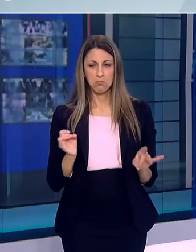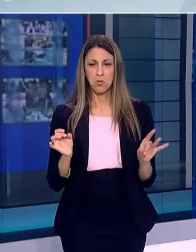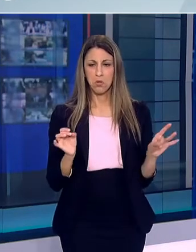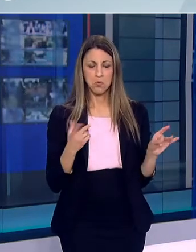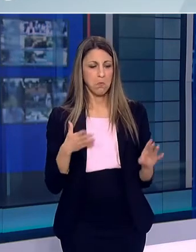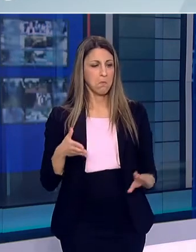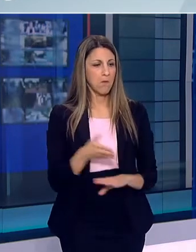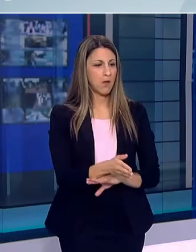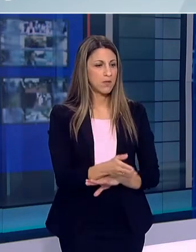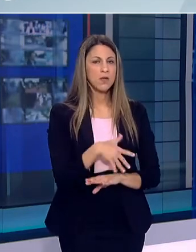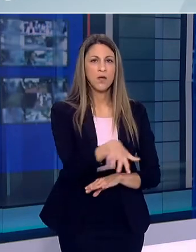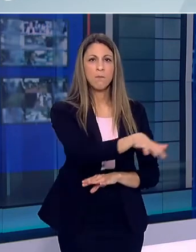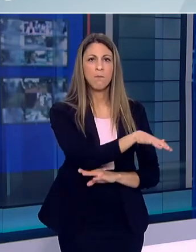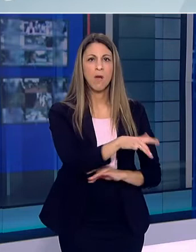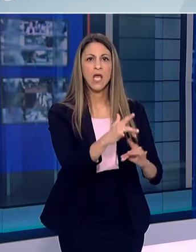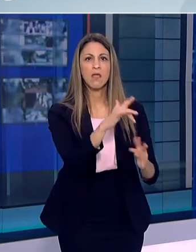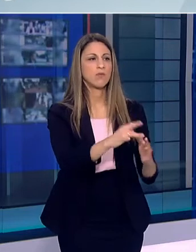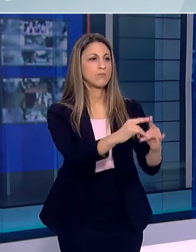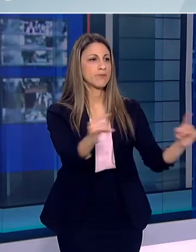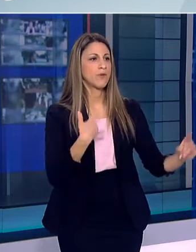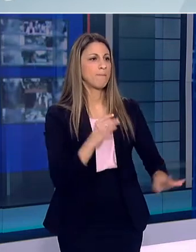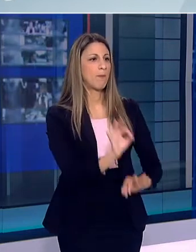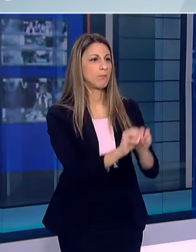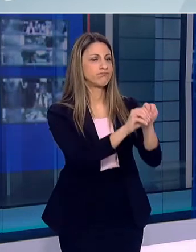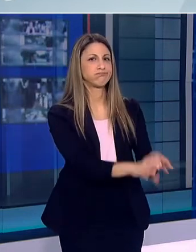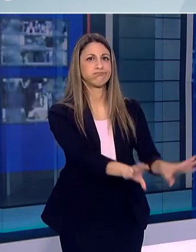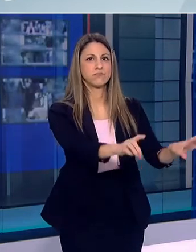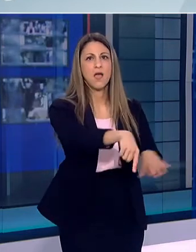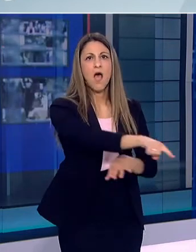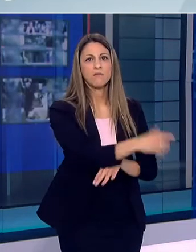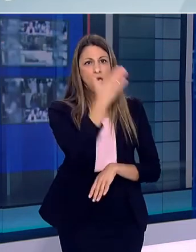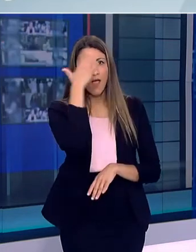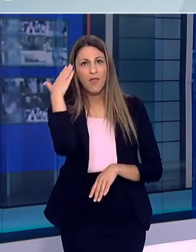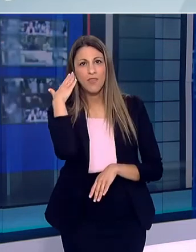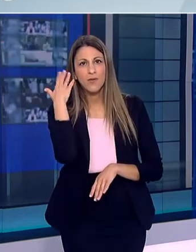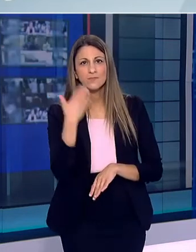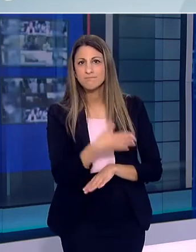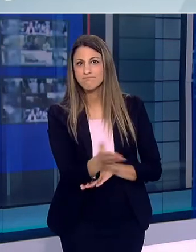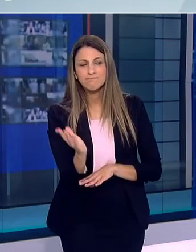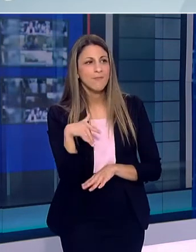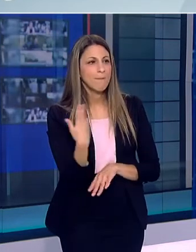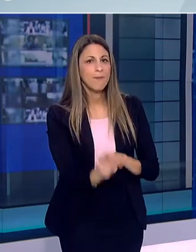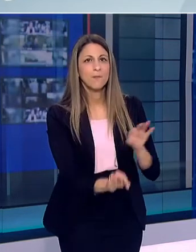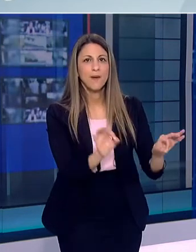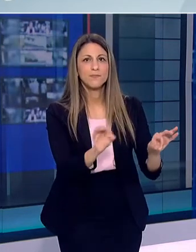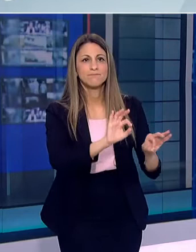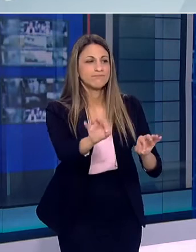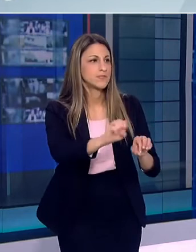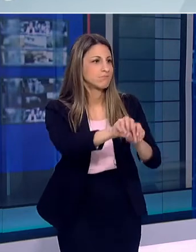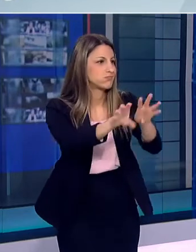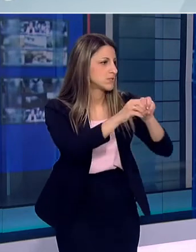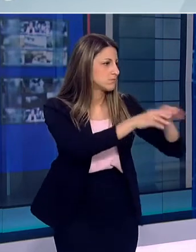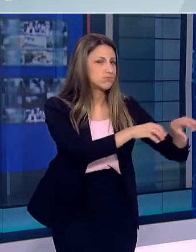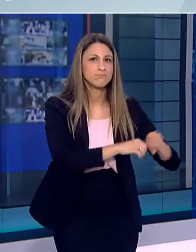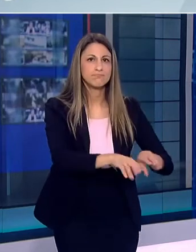αθώος να μεταφέρει την νόσο σε δεκάδες άλλους οι οποίοι δεκάδες άλλοι τις επόμενες μέρες μεταφέρουν σε άλλο κλειστό χώρο το